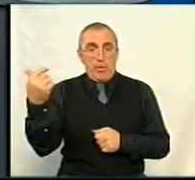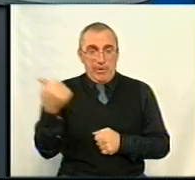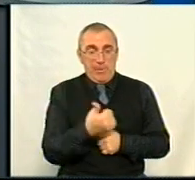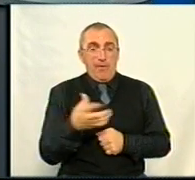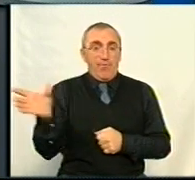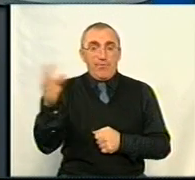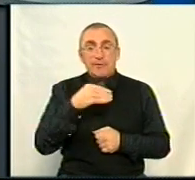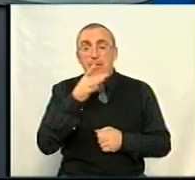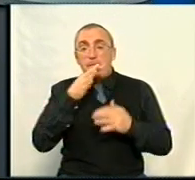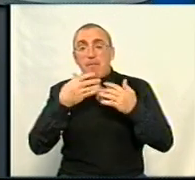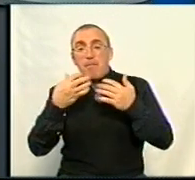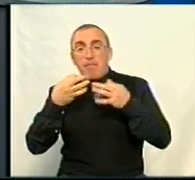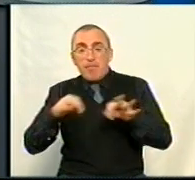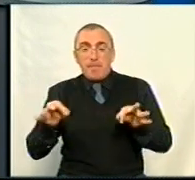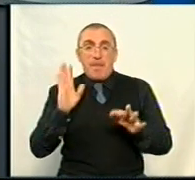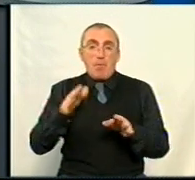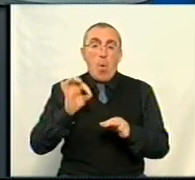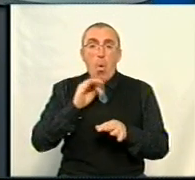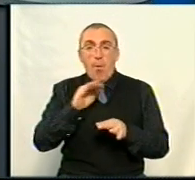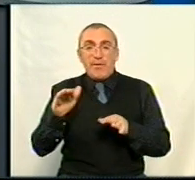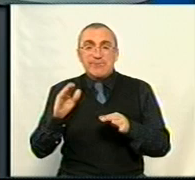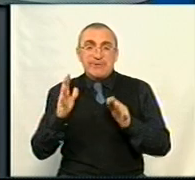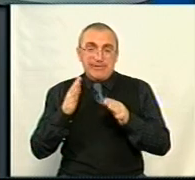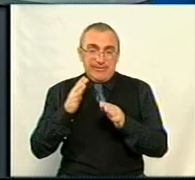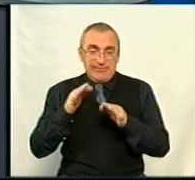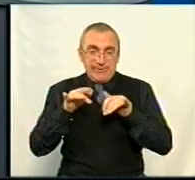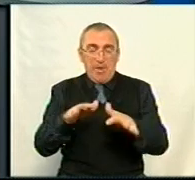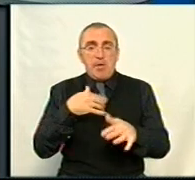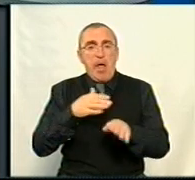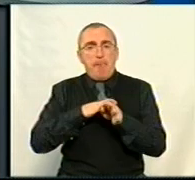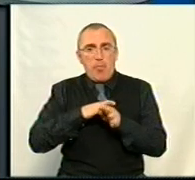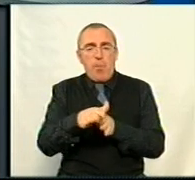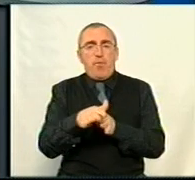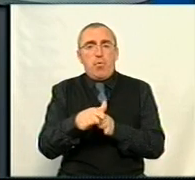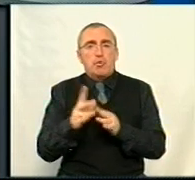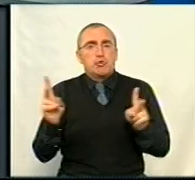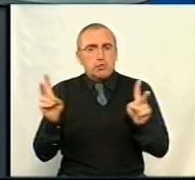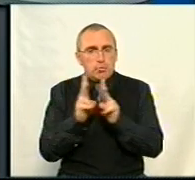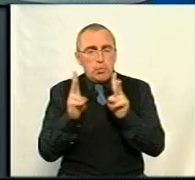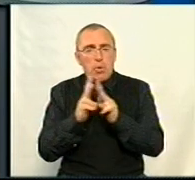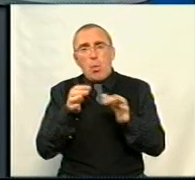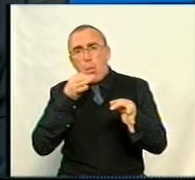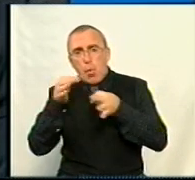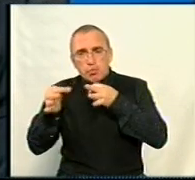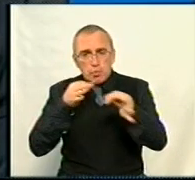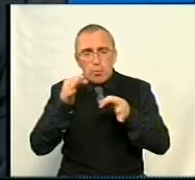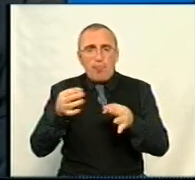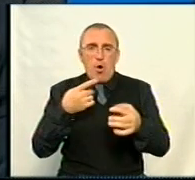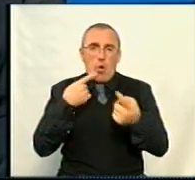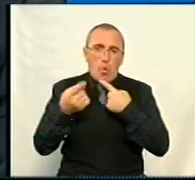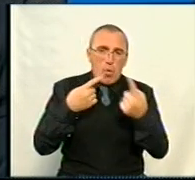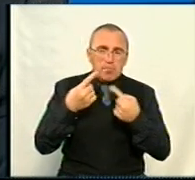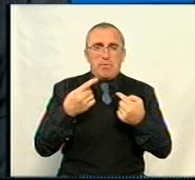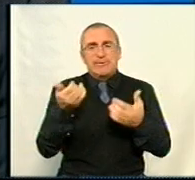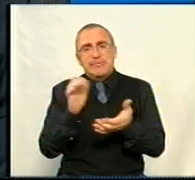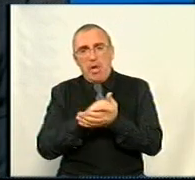всі вільні проміжки часу від проведення офіційних заходів, я проводив зустрічі, консультації, розмови і